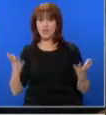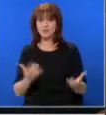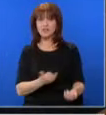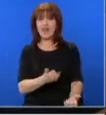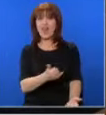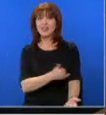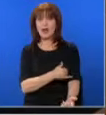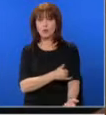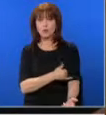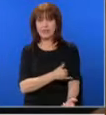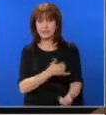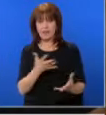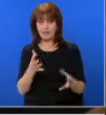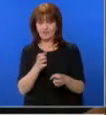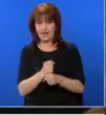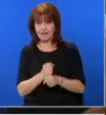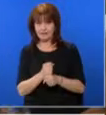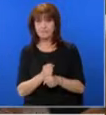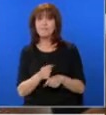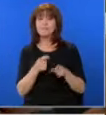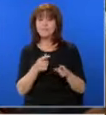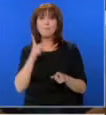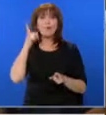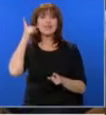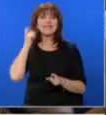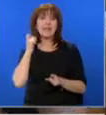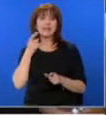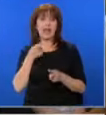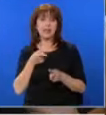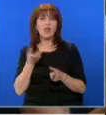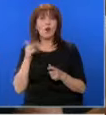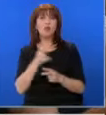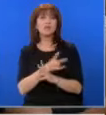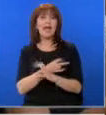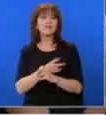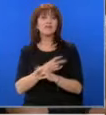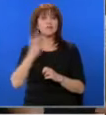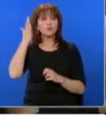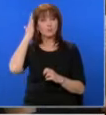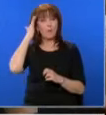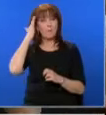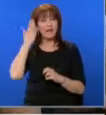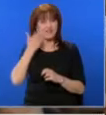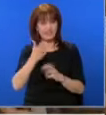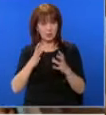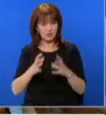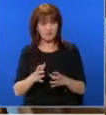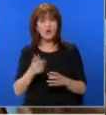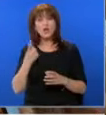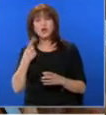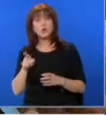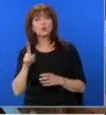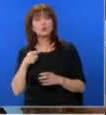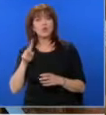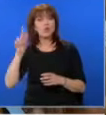хероин на пристанището. Освен това, по сигнал от австрийското правителство и от още няколко